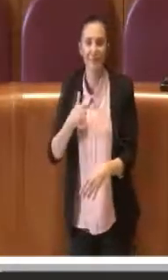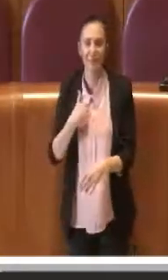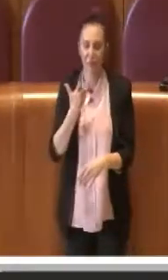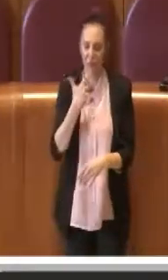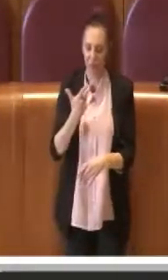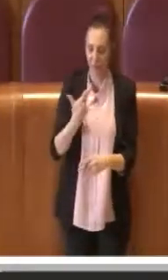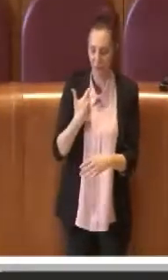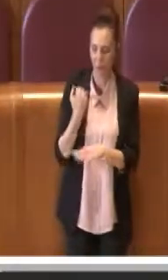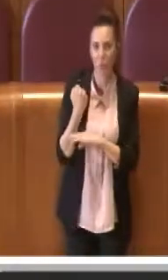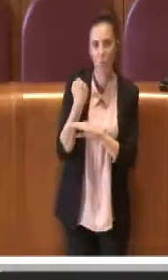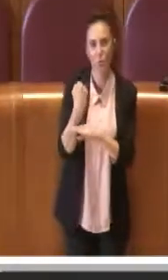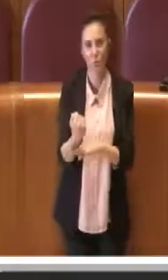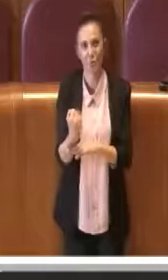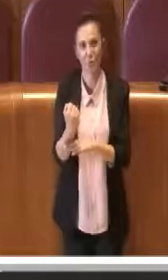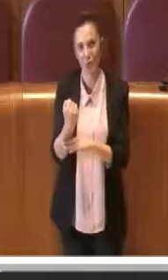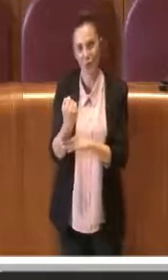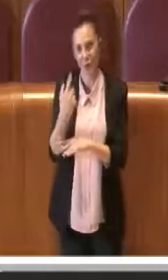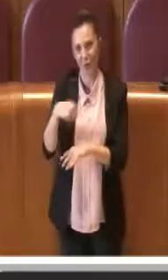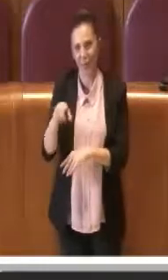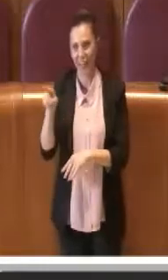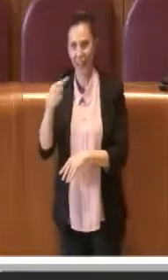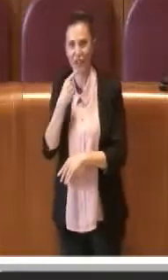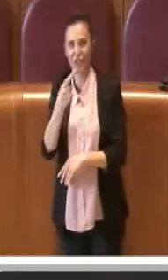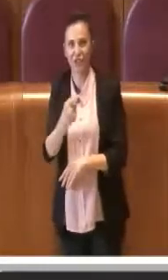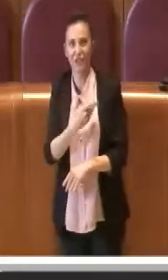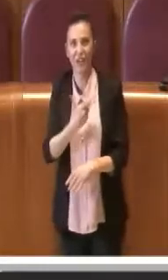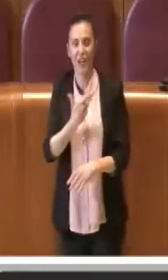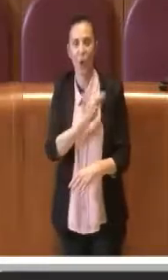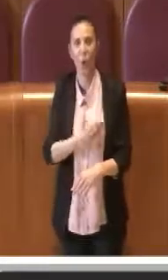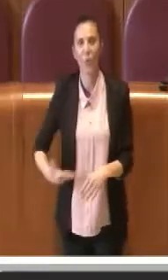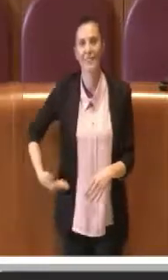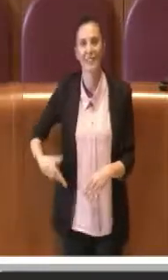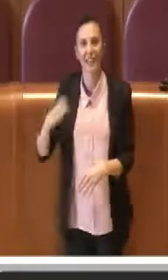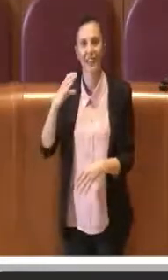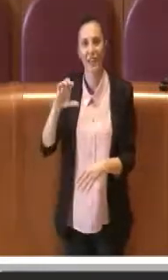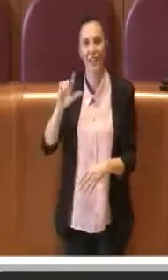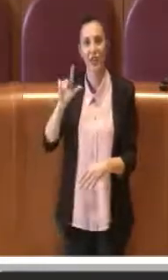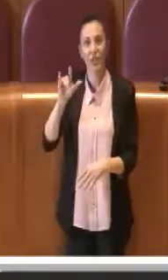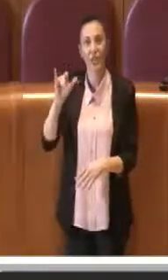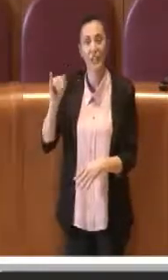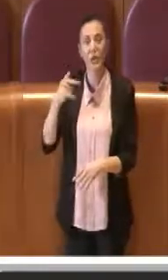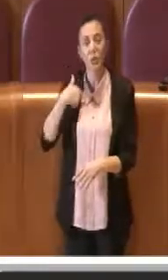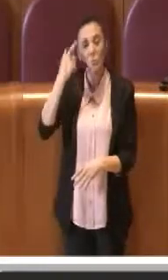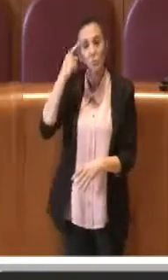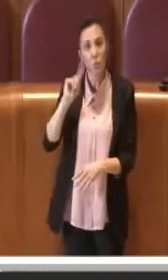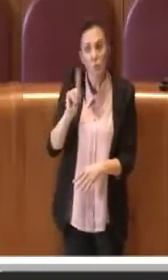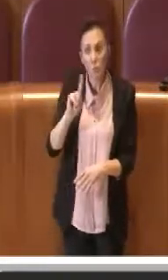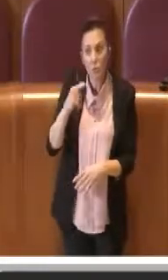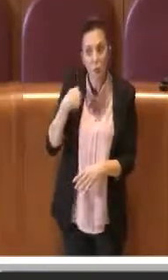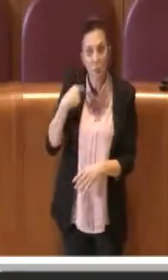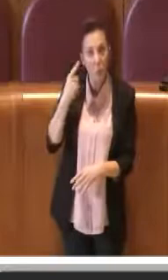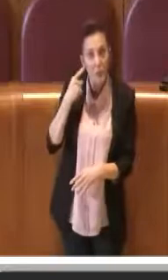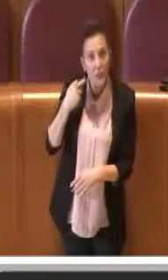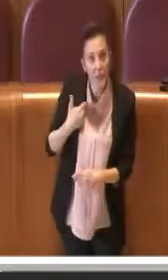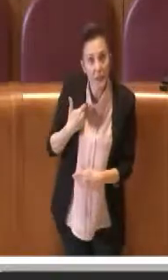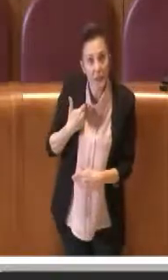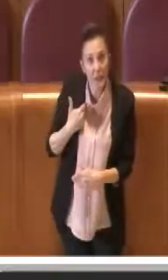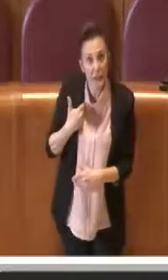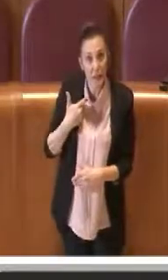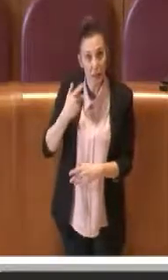un po quello che dice la consigliera celli non so se mi sentite mi vedete perché vedo il computer bloccato